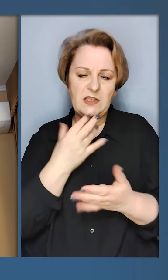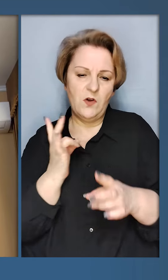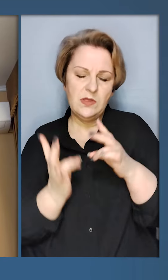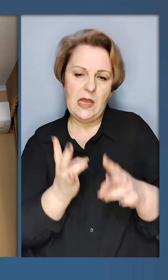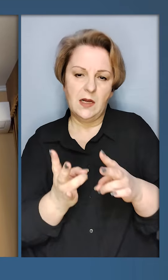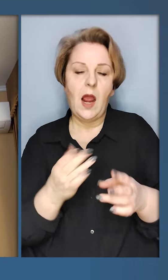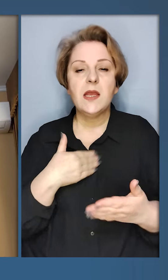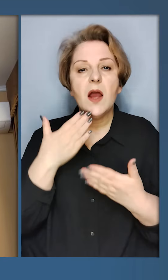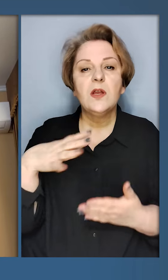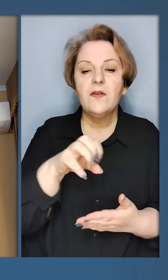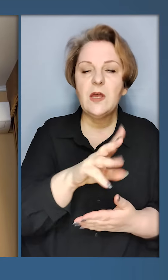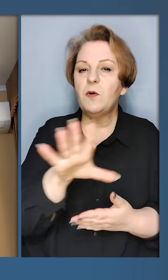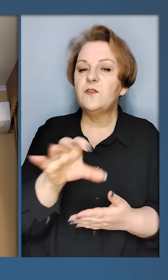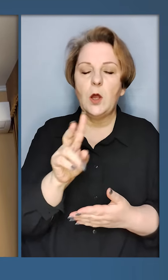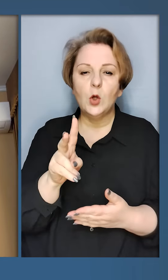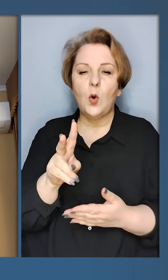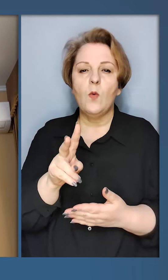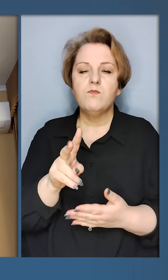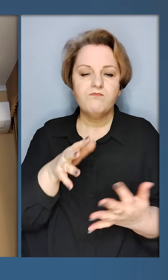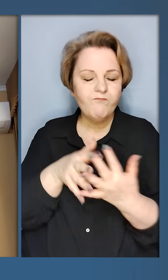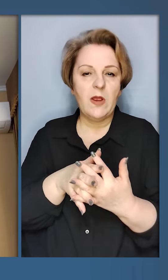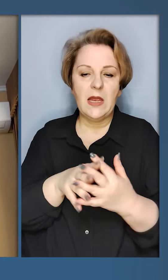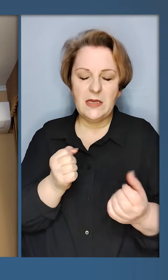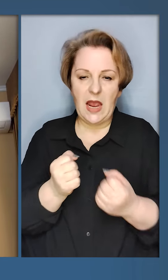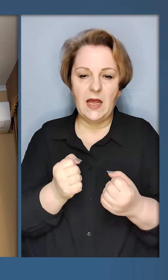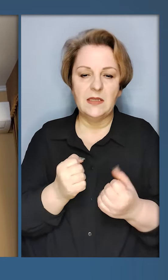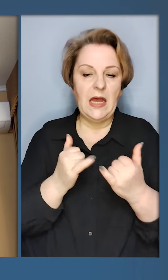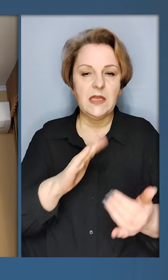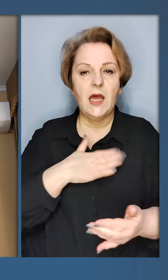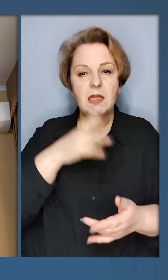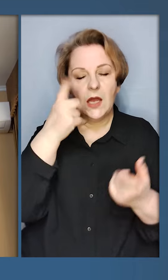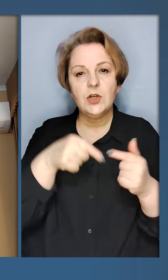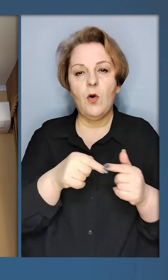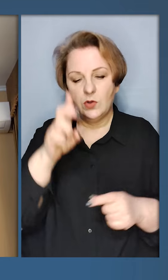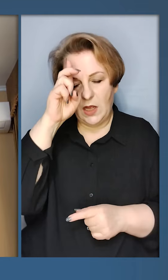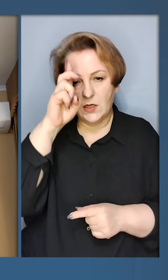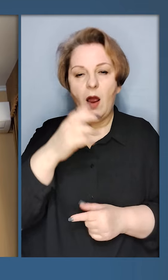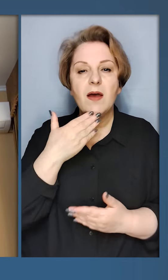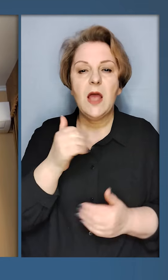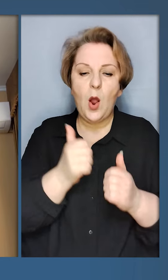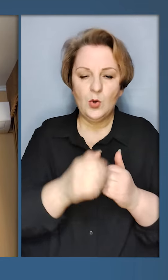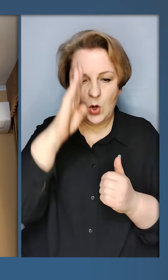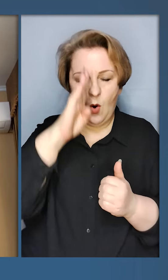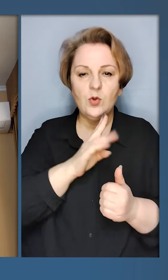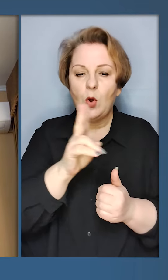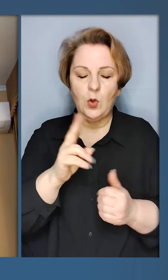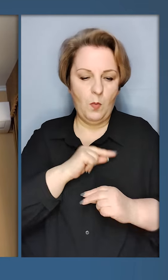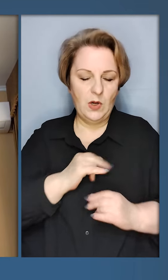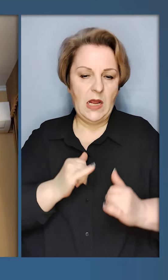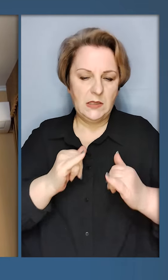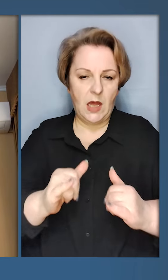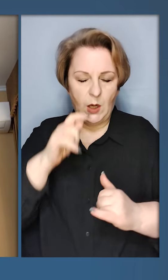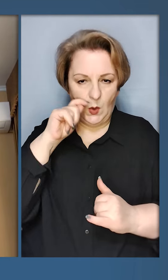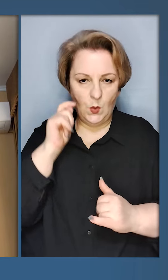здобути своїм терором. Я дякую усім, хто б'ється заради наших людей і держави. Я дякую кожному і